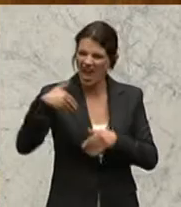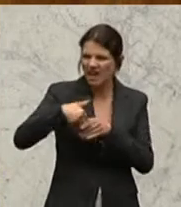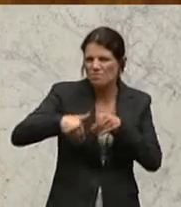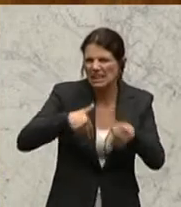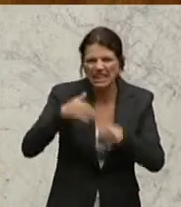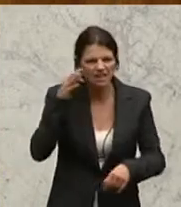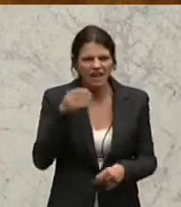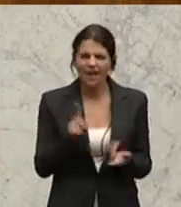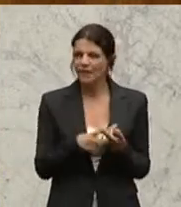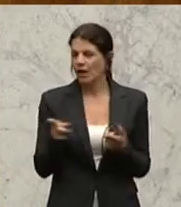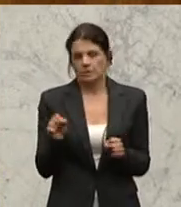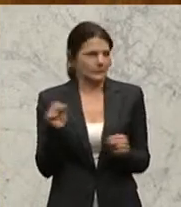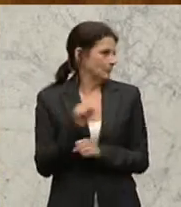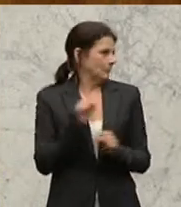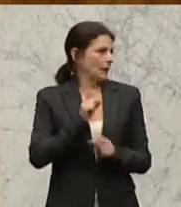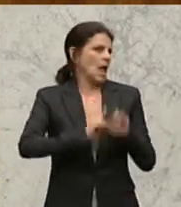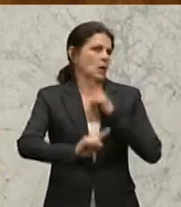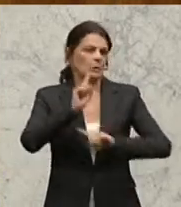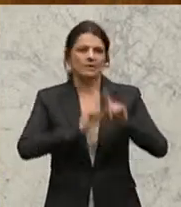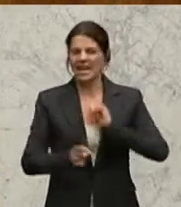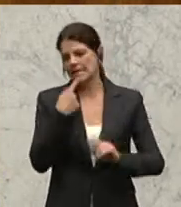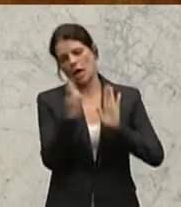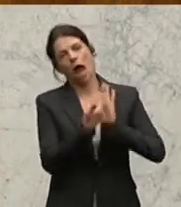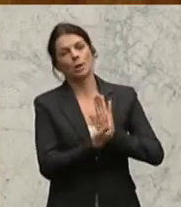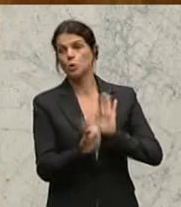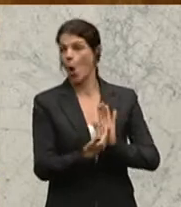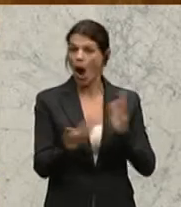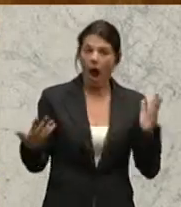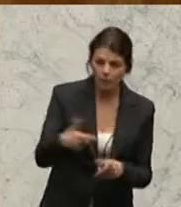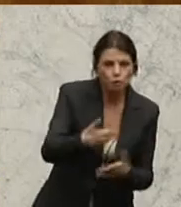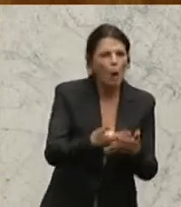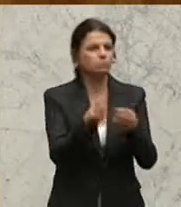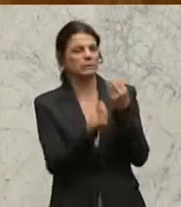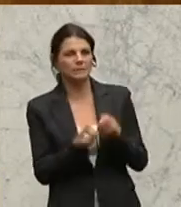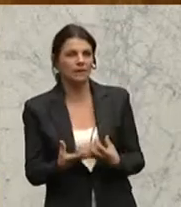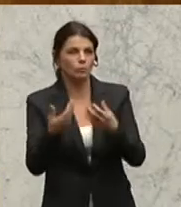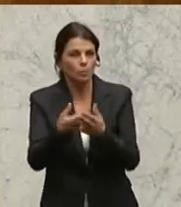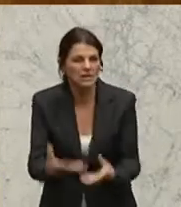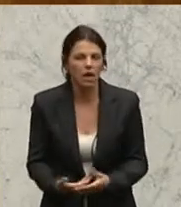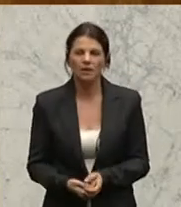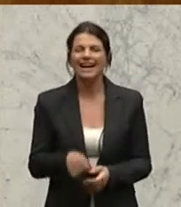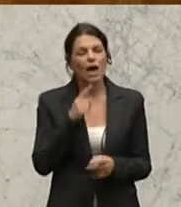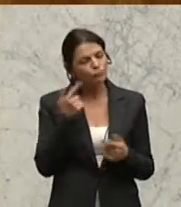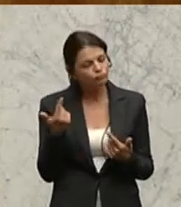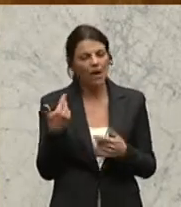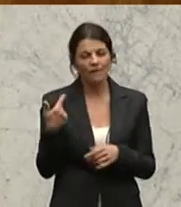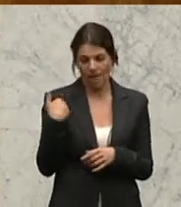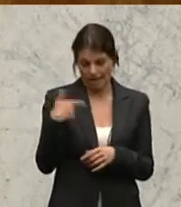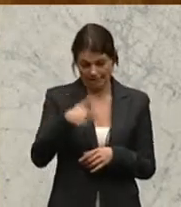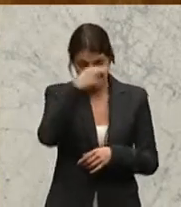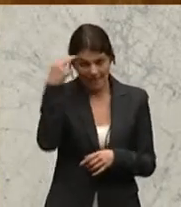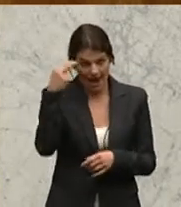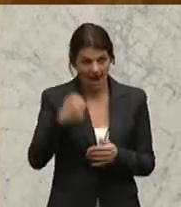Ausreden hier versucht zu argumentieren, was tatsächlich passiert ist, nämlich dass in der Nacht dieser